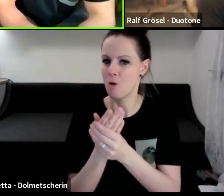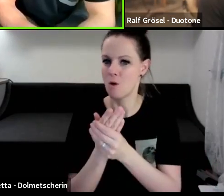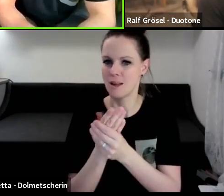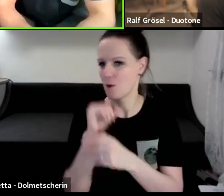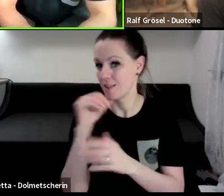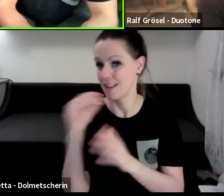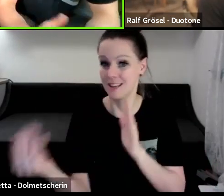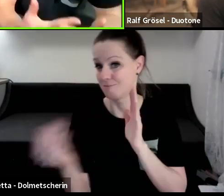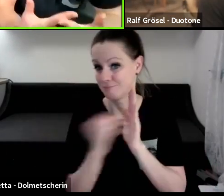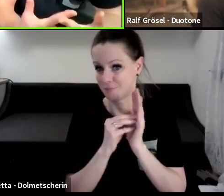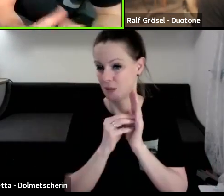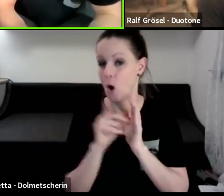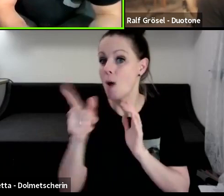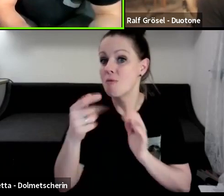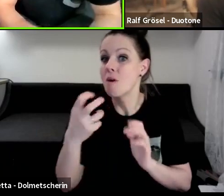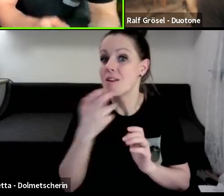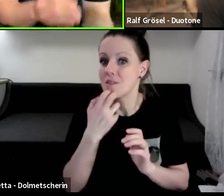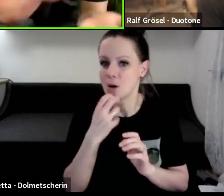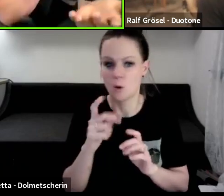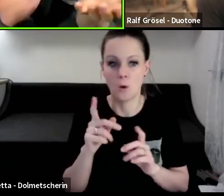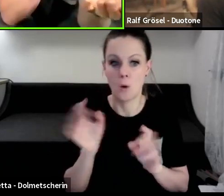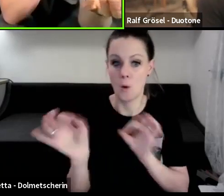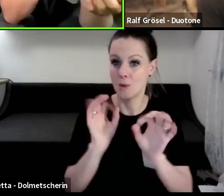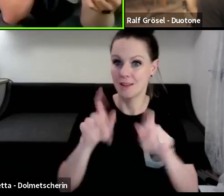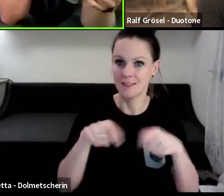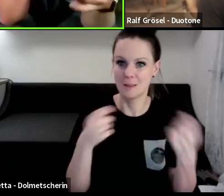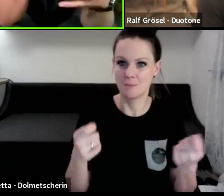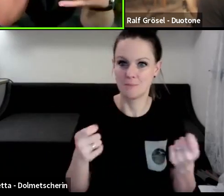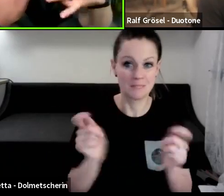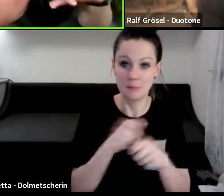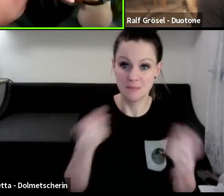gehabt. Oder gibt es sowas gar nicht? Es wird ein Produkt.